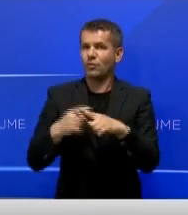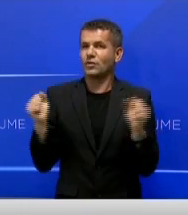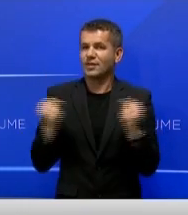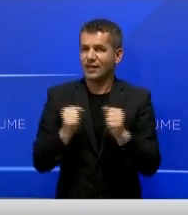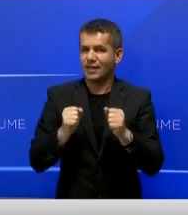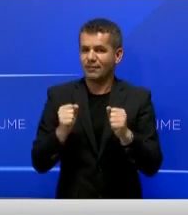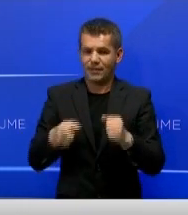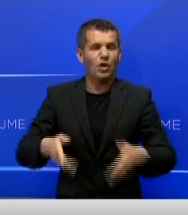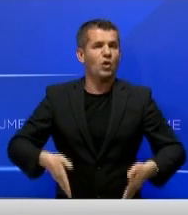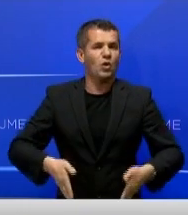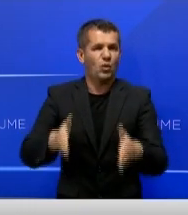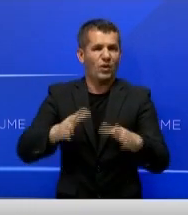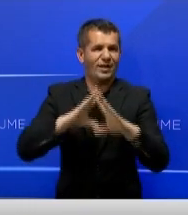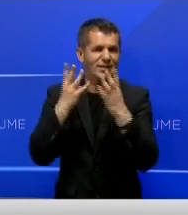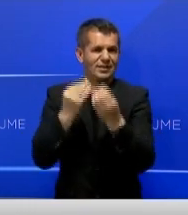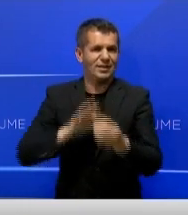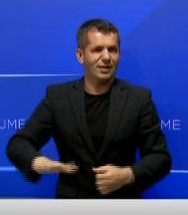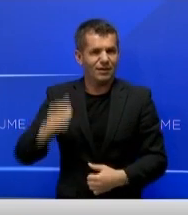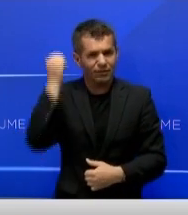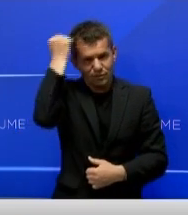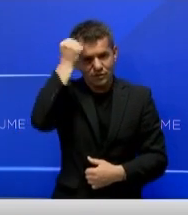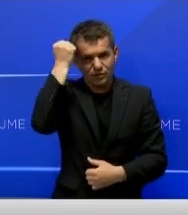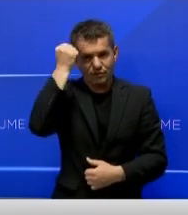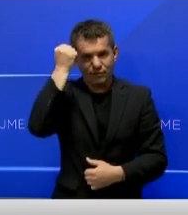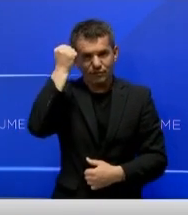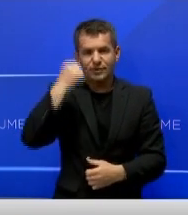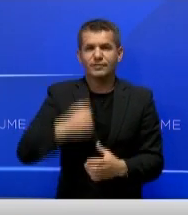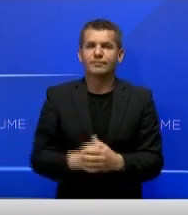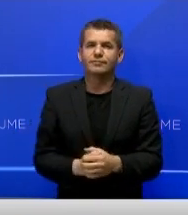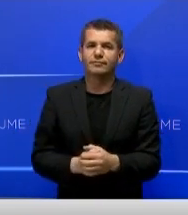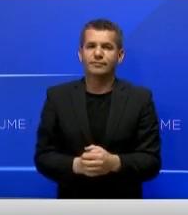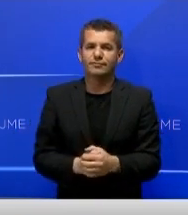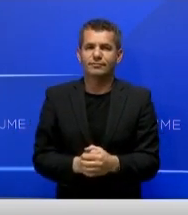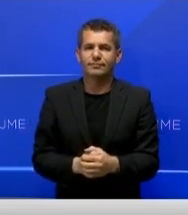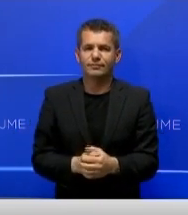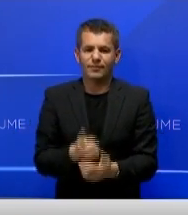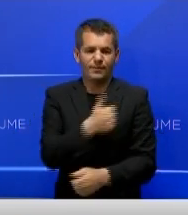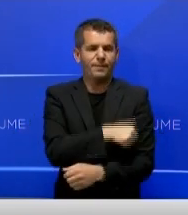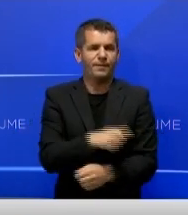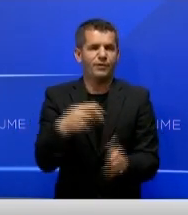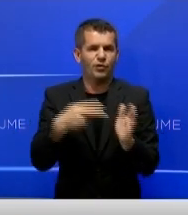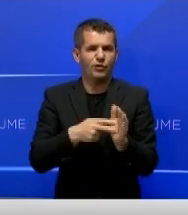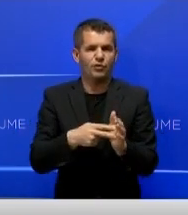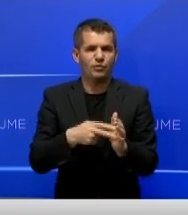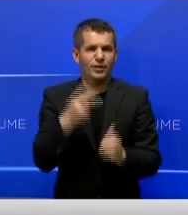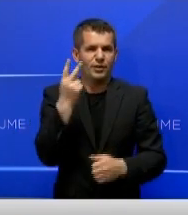e rrugve nacionale dhe rajonalet Kosovës për vitet 2022